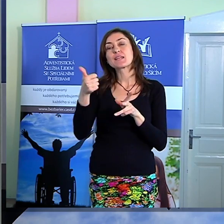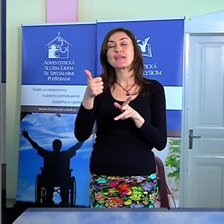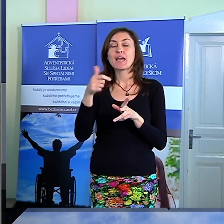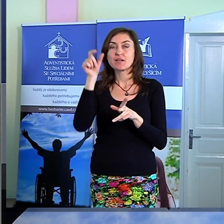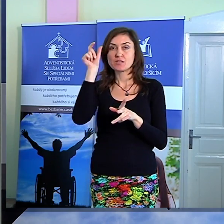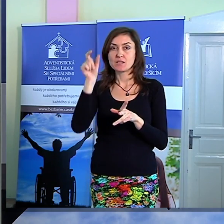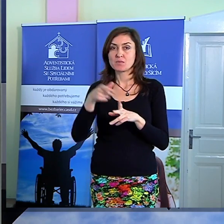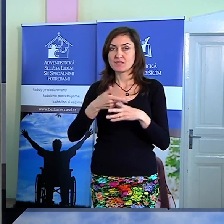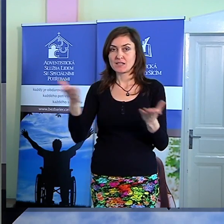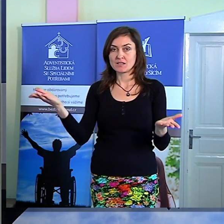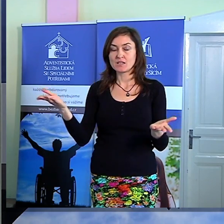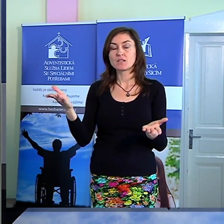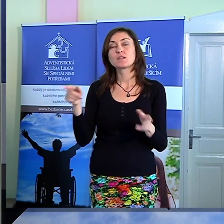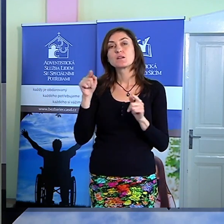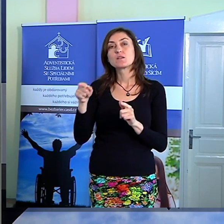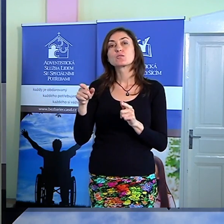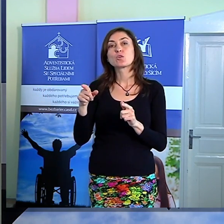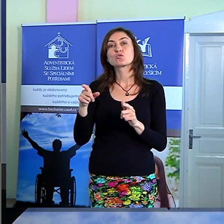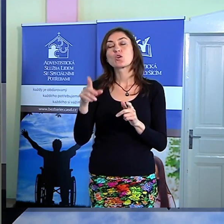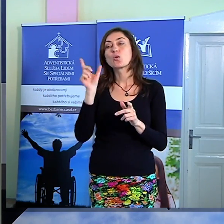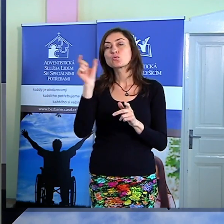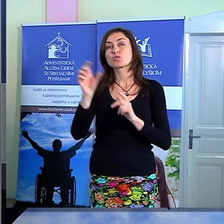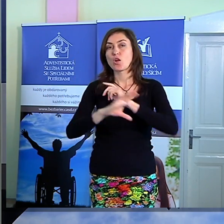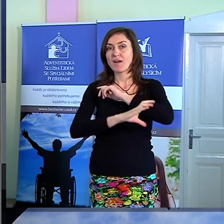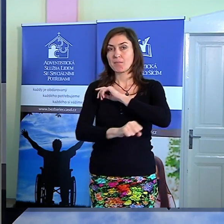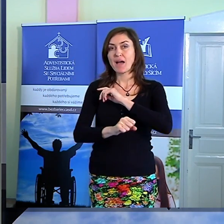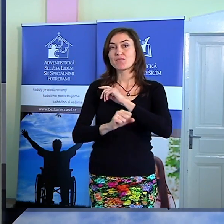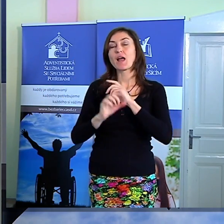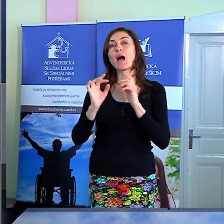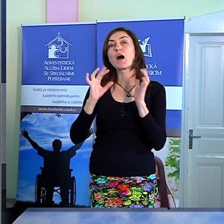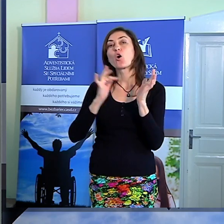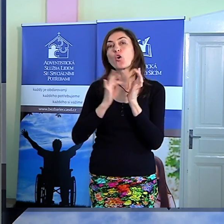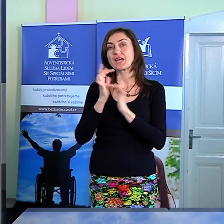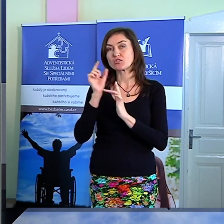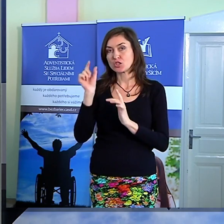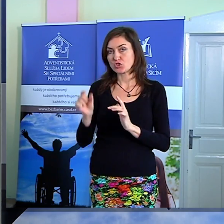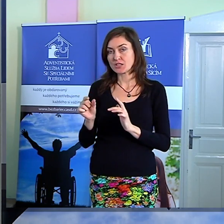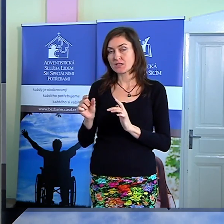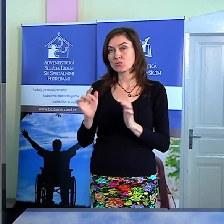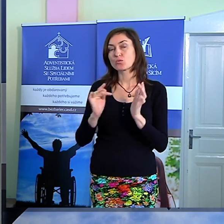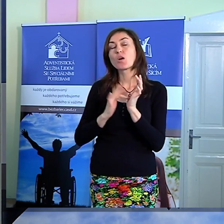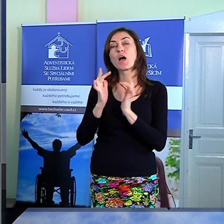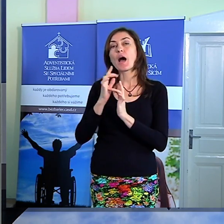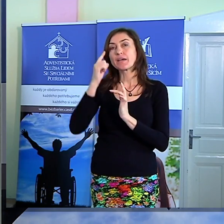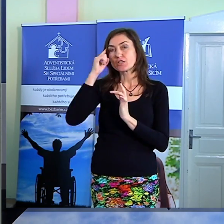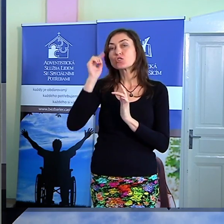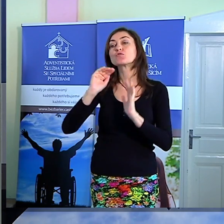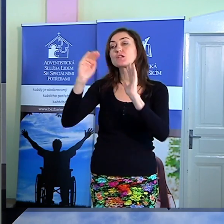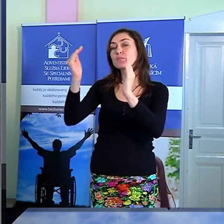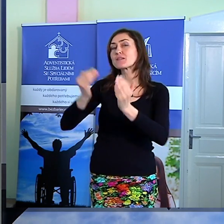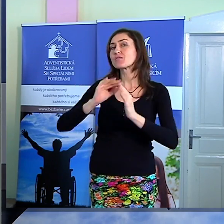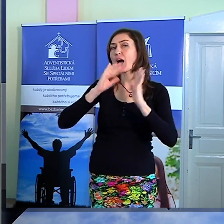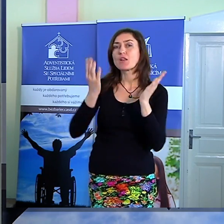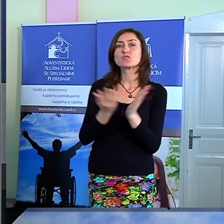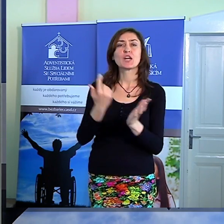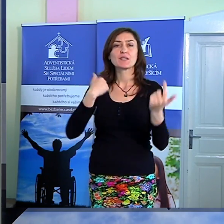Ježíši Kristu. O Ježíši Kristu, který už ve své době zval všechny handikepované, všechny neslyšící,